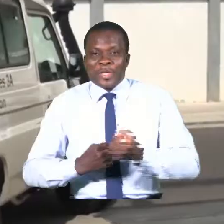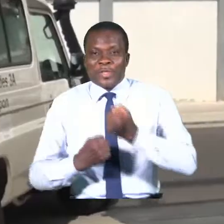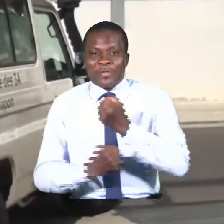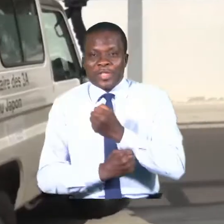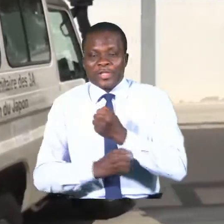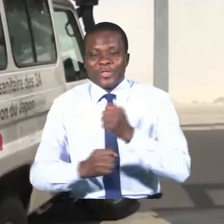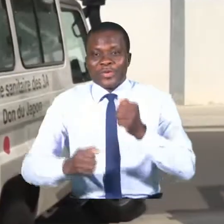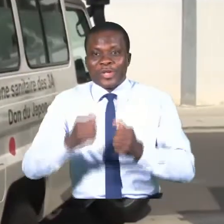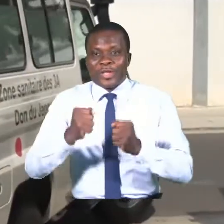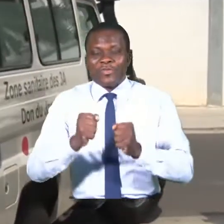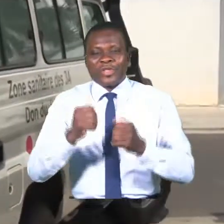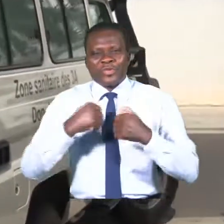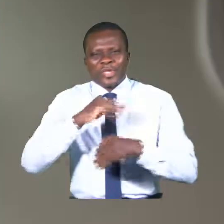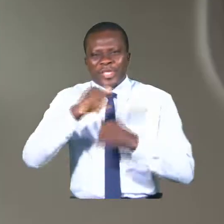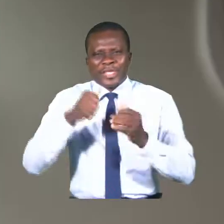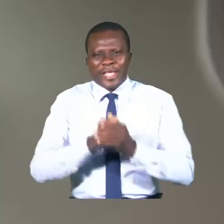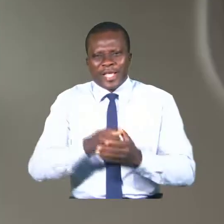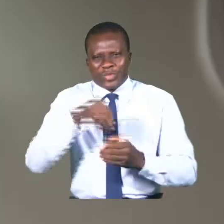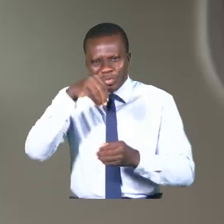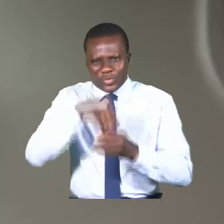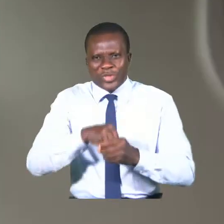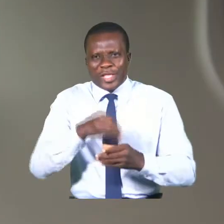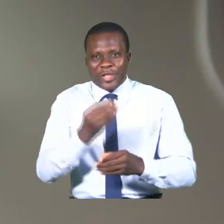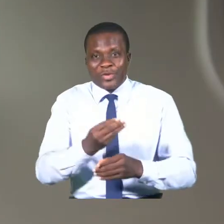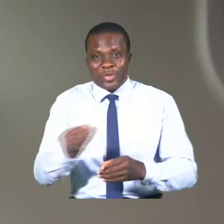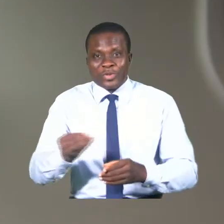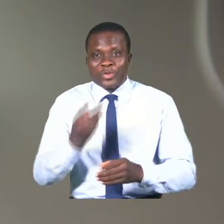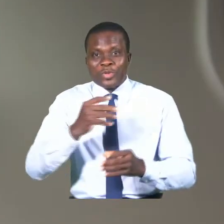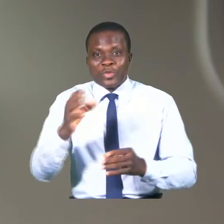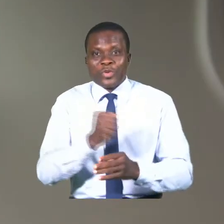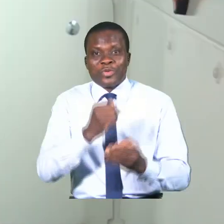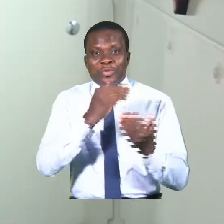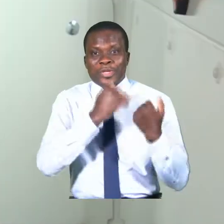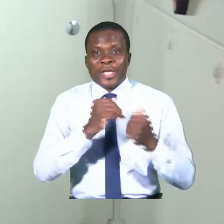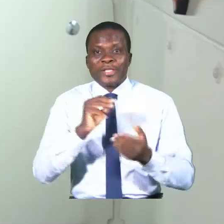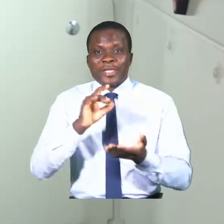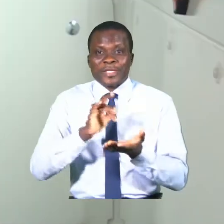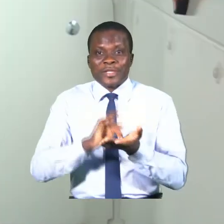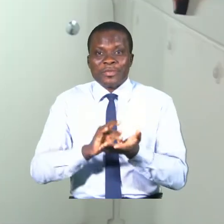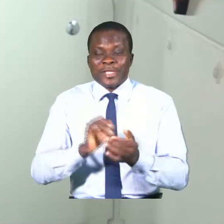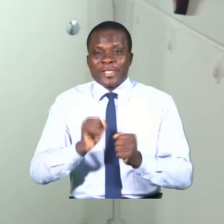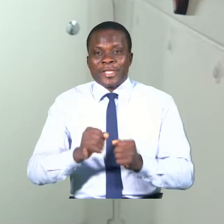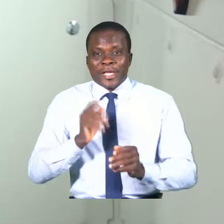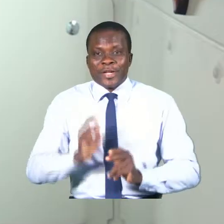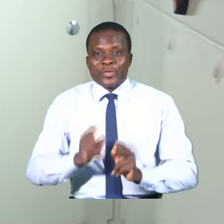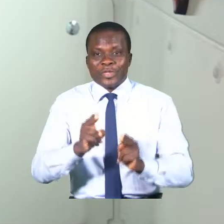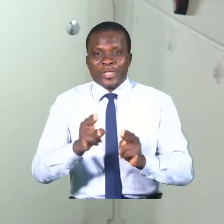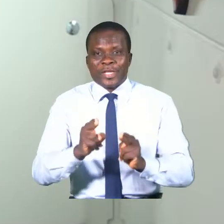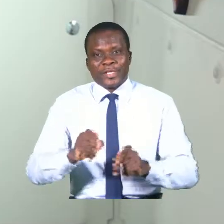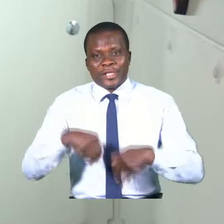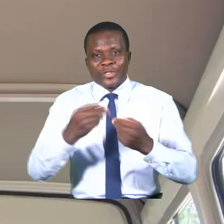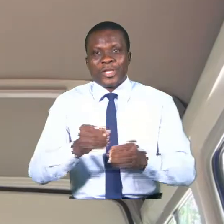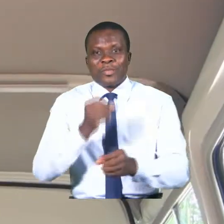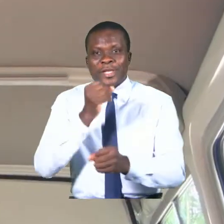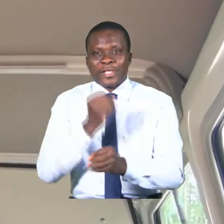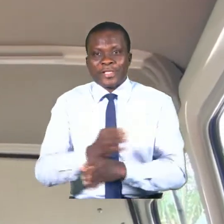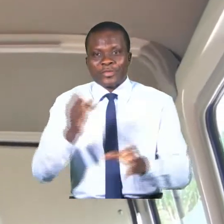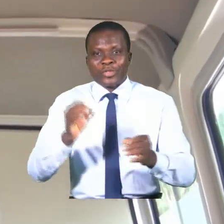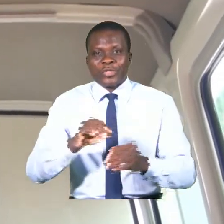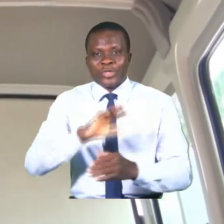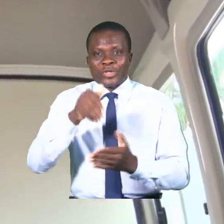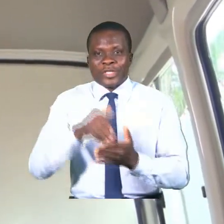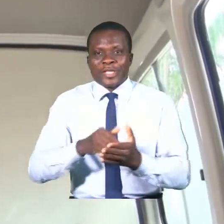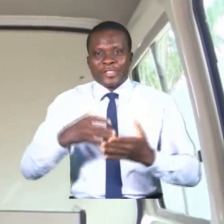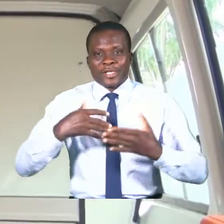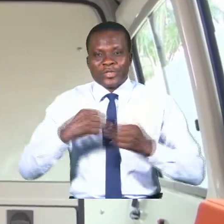est équipé de tout le matériel nécessaire pour une prise en charge médicale d'urgence. Il sera mis à la disposition des centres de